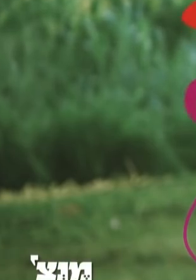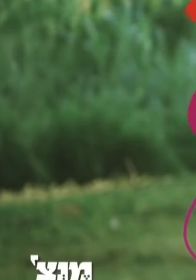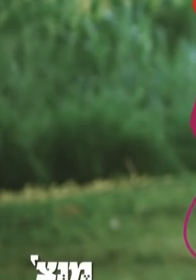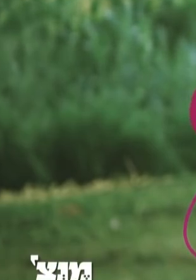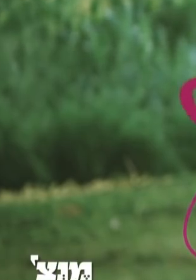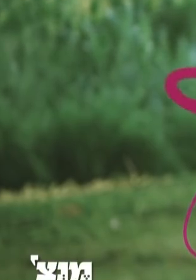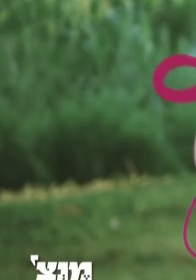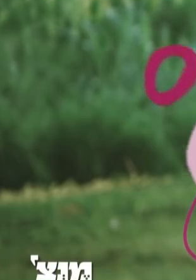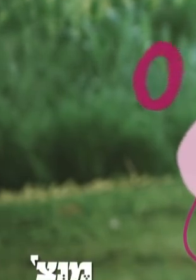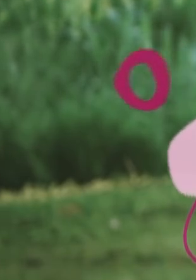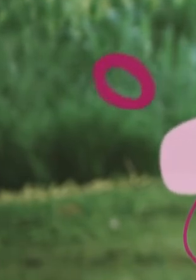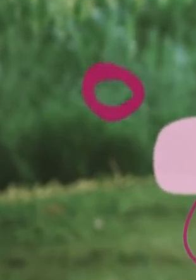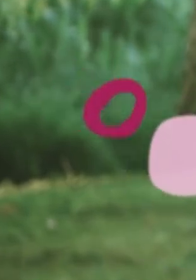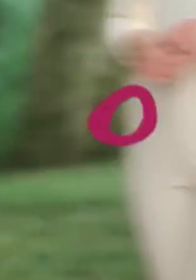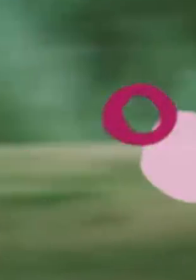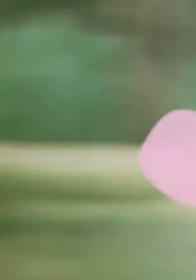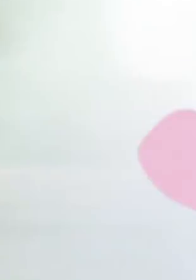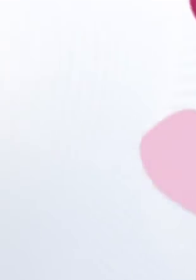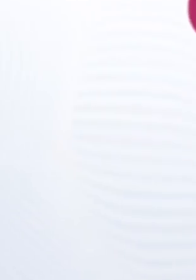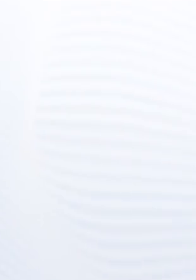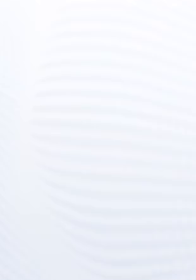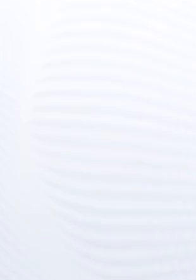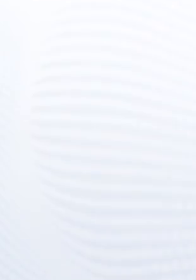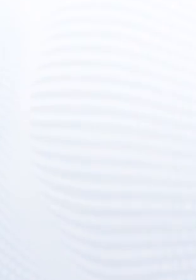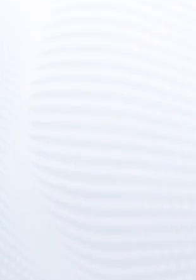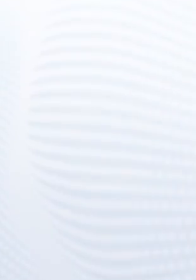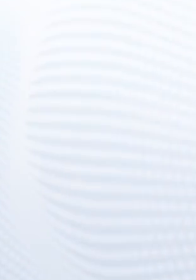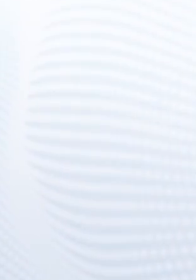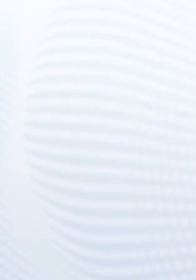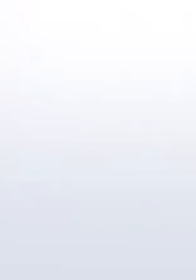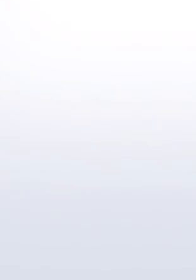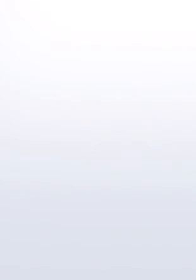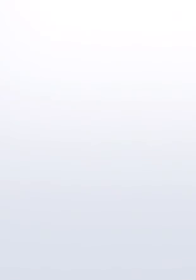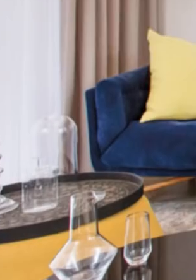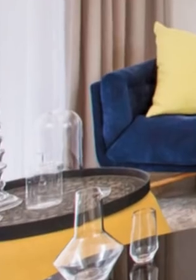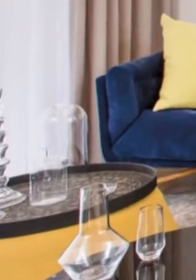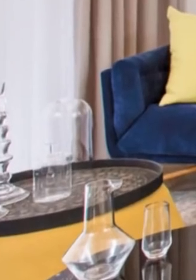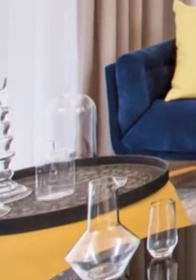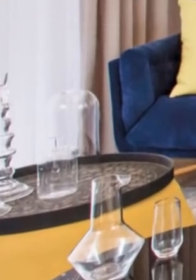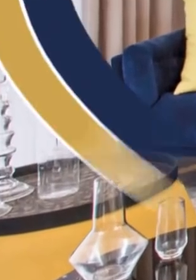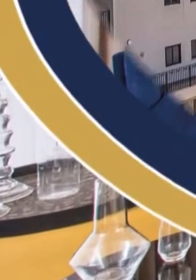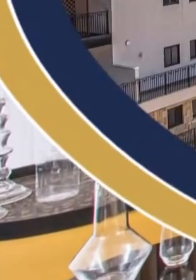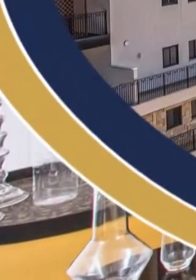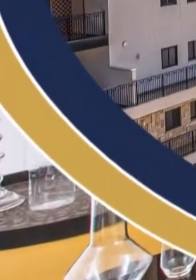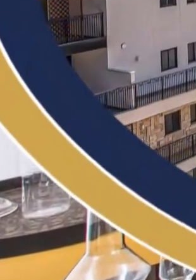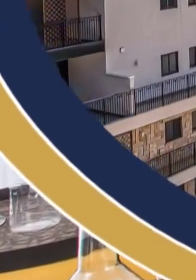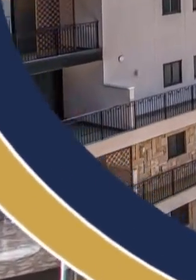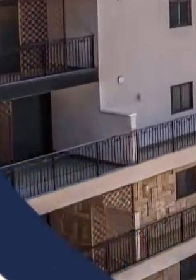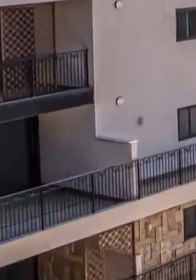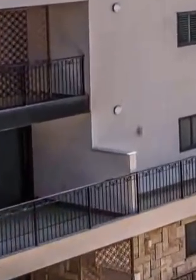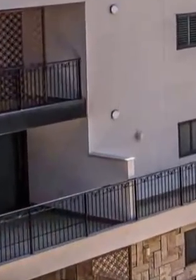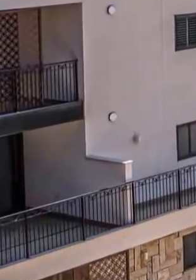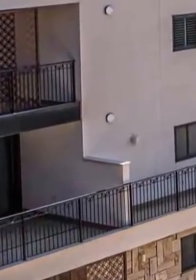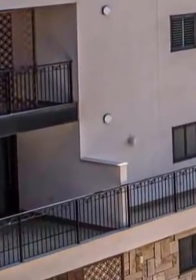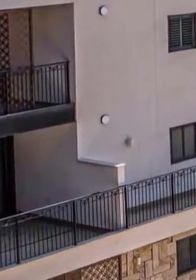פעם ביום אלטמן, פעם ביום. פשוט לדאוג לעצמך, מולטי ויטמין לנשים של אלטמן. מגוון דירות יוקרה, מעוצבות